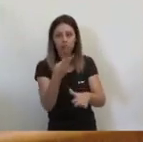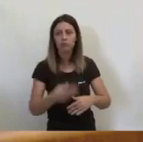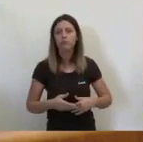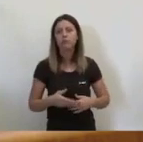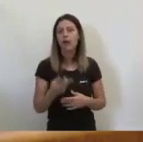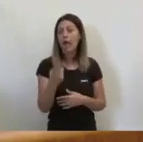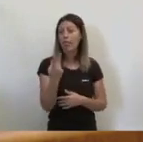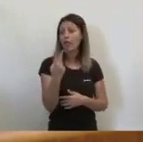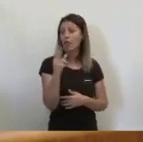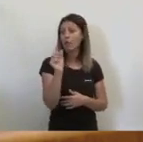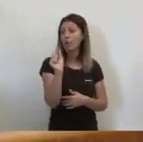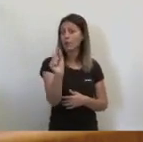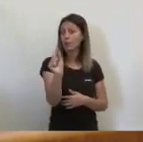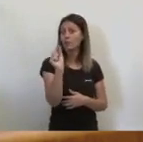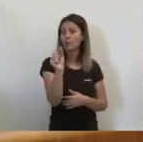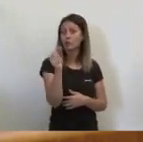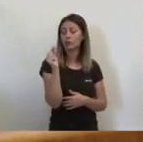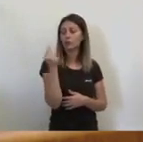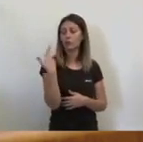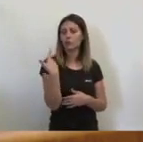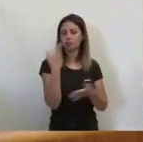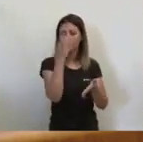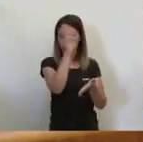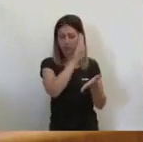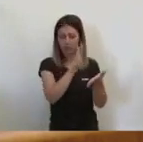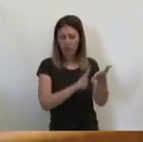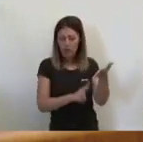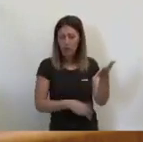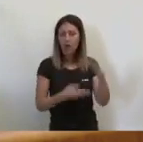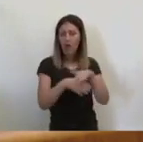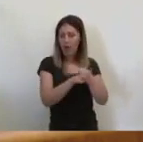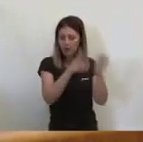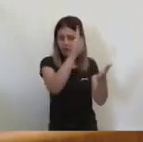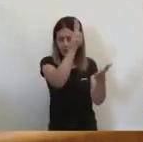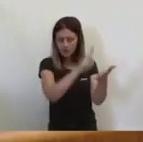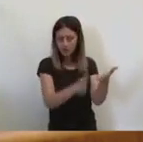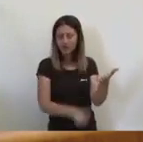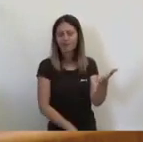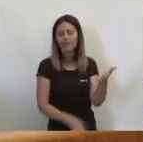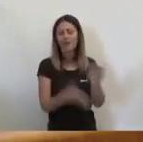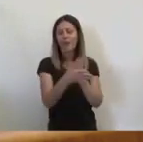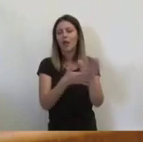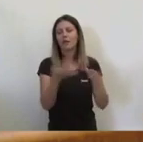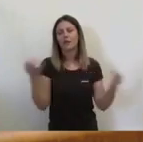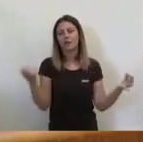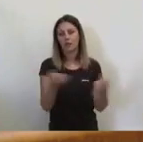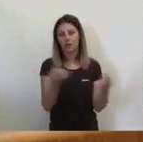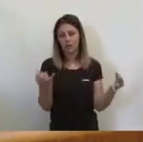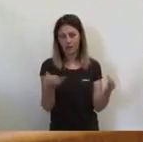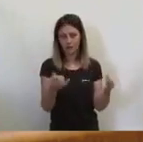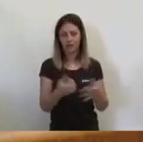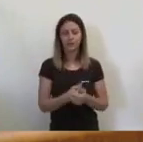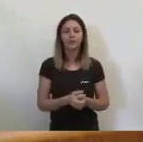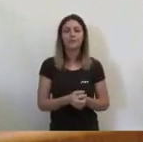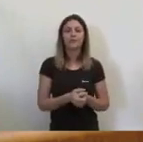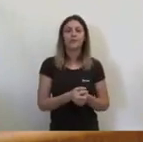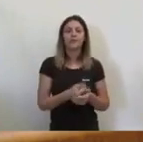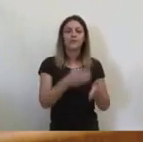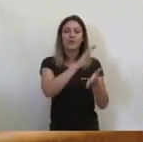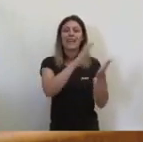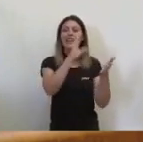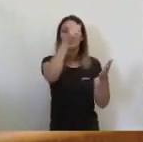Fa uns minuts he pogut llegir un titular d'agències que diu el següent. Cantó anuncia